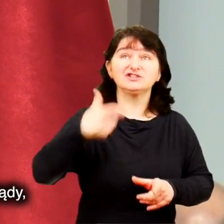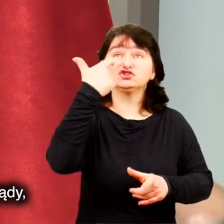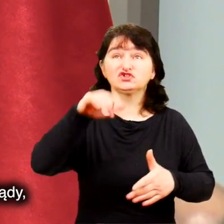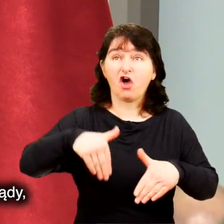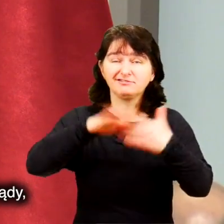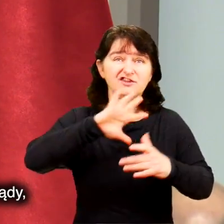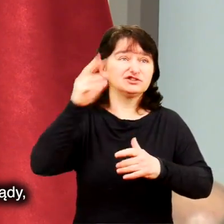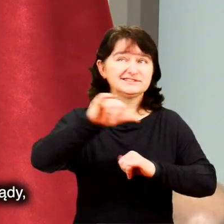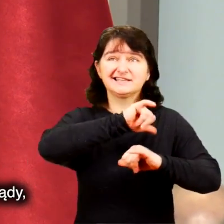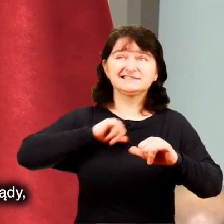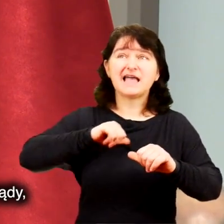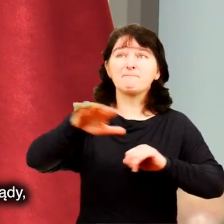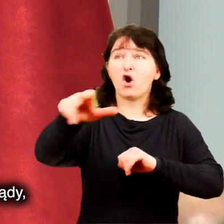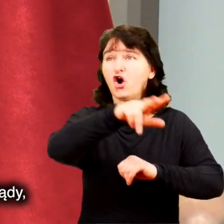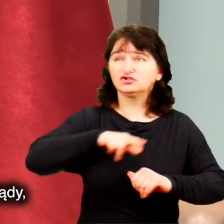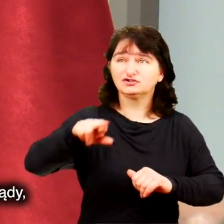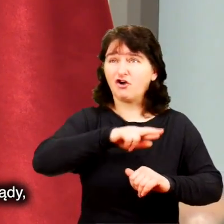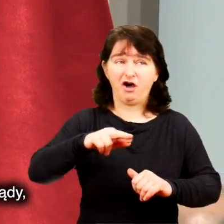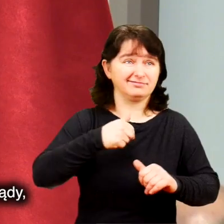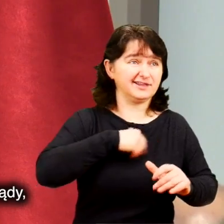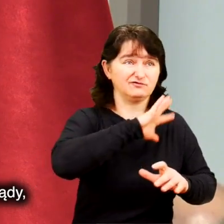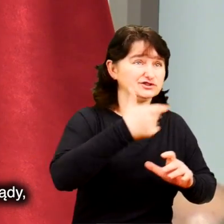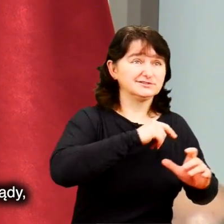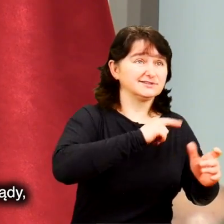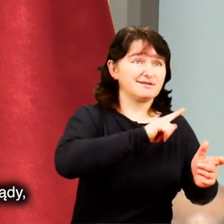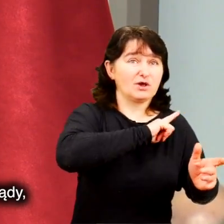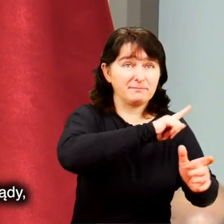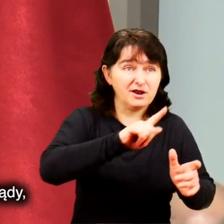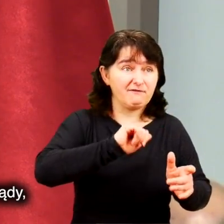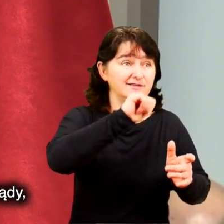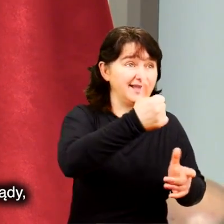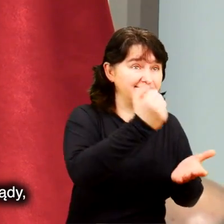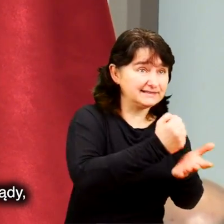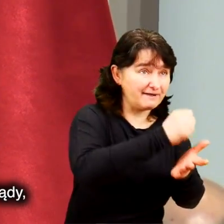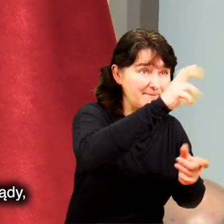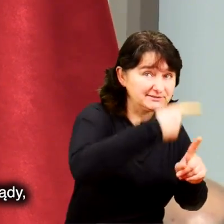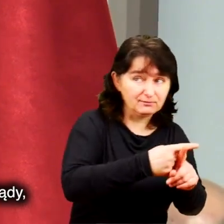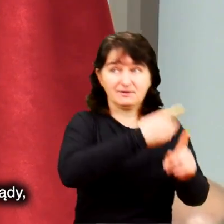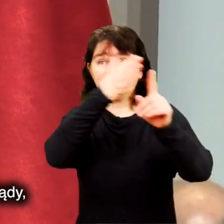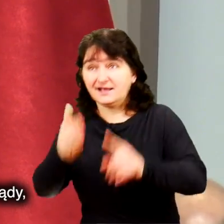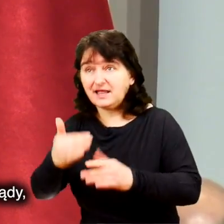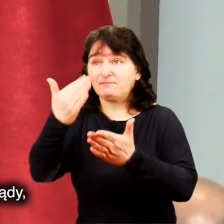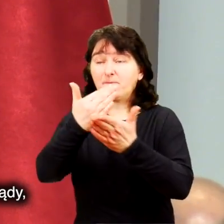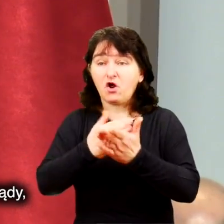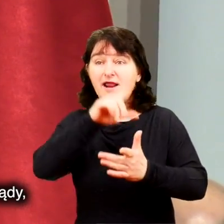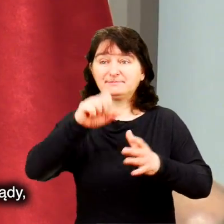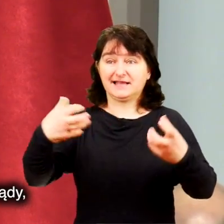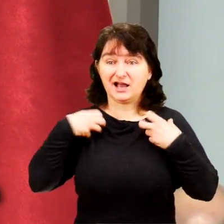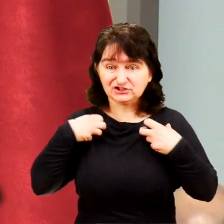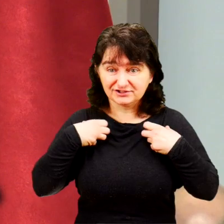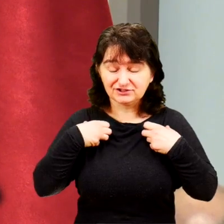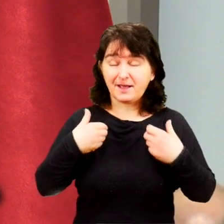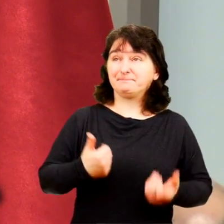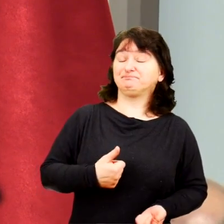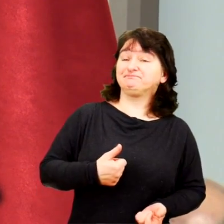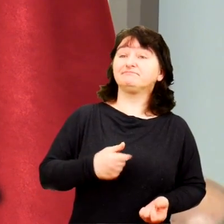na to 100 dni, trzeba było wszystkie samorządy, więc my od jednej mobilizacji do drugiej mobilizacji i do kolejnej.